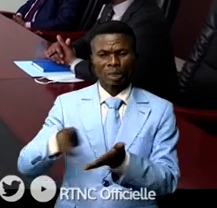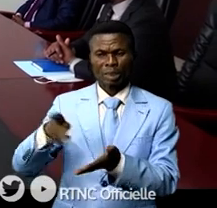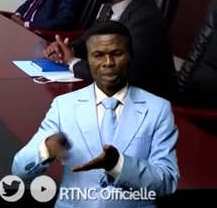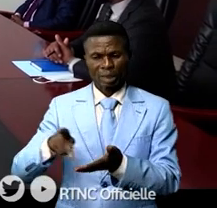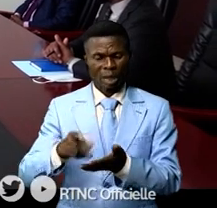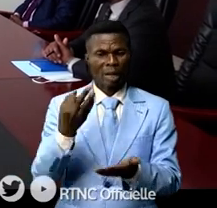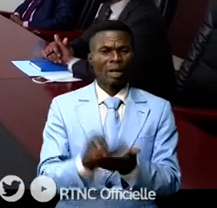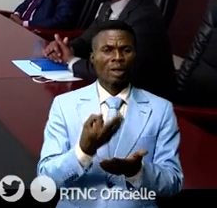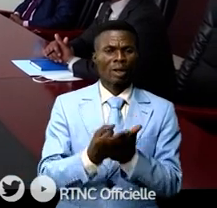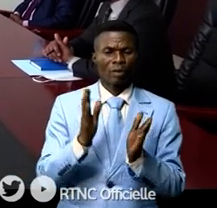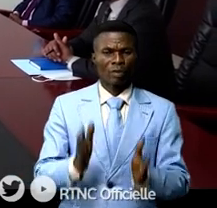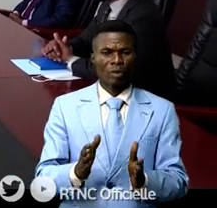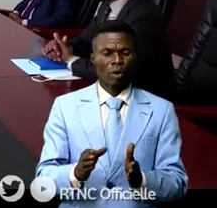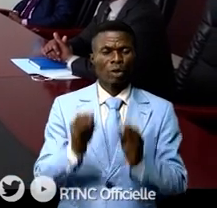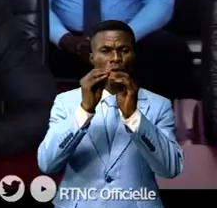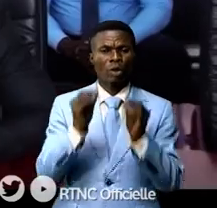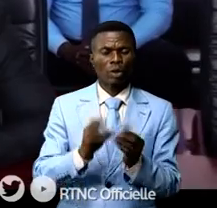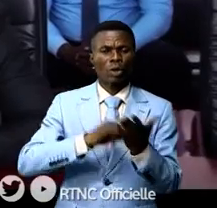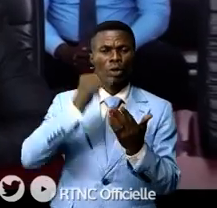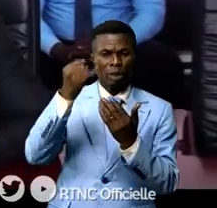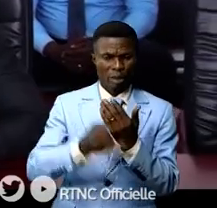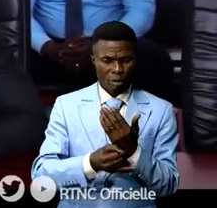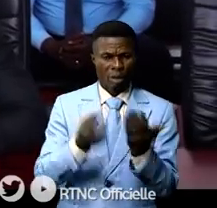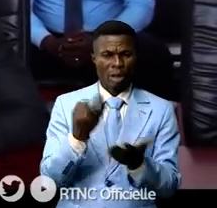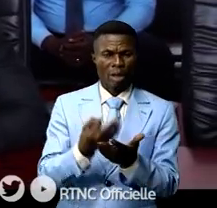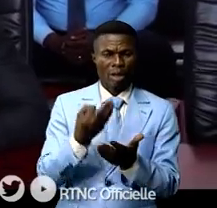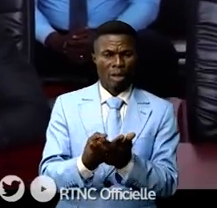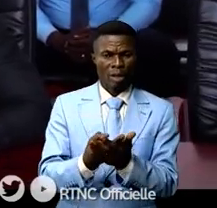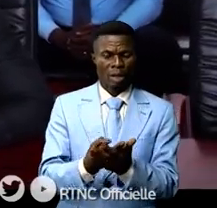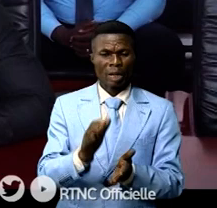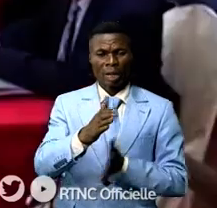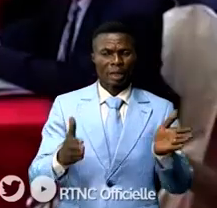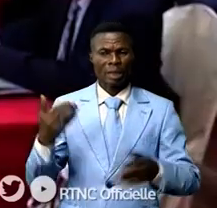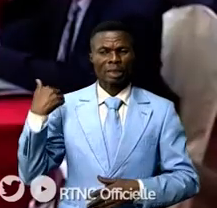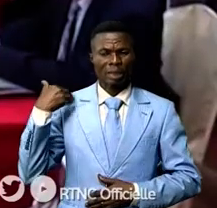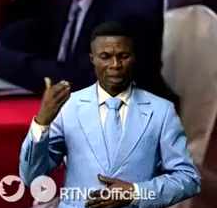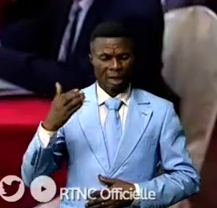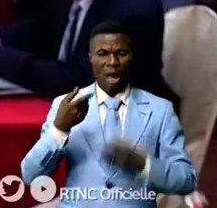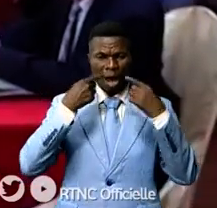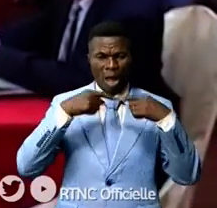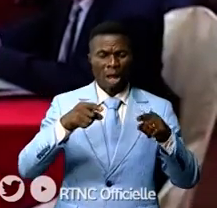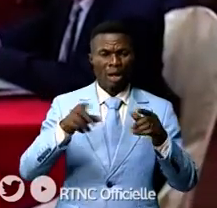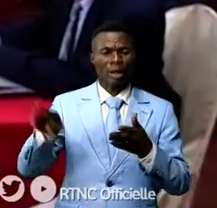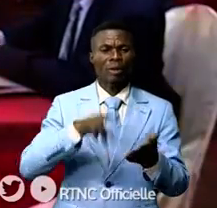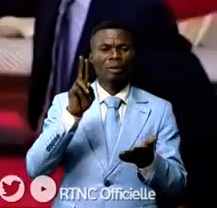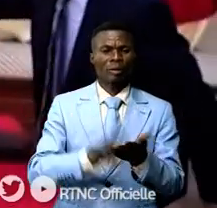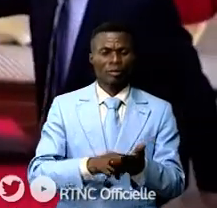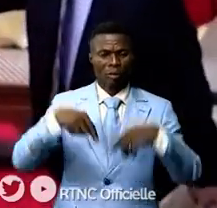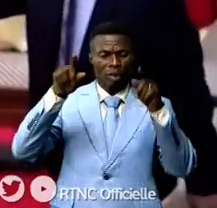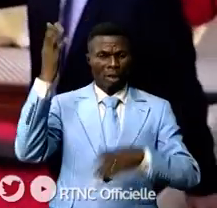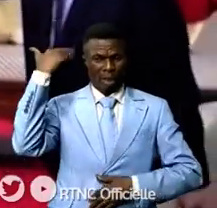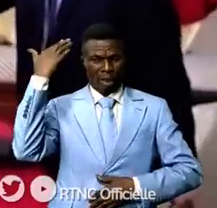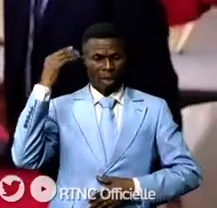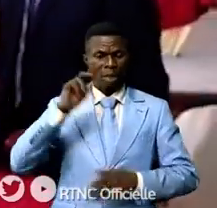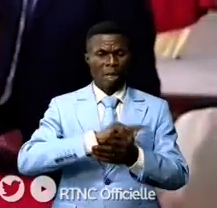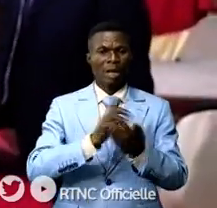'agence financière et le coût global du projet sur financement propre du trésor public. Rappelons qu'il a été signé l'année dernière